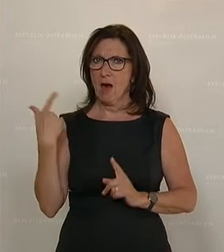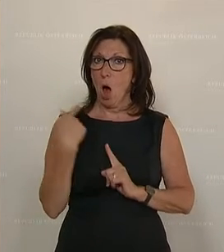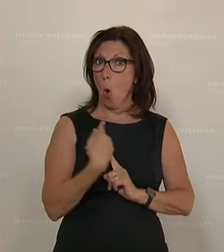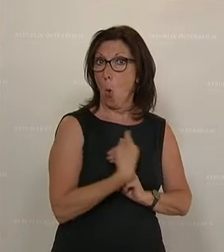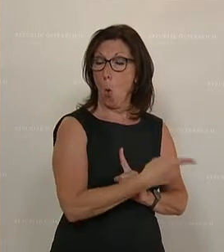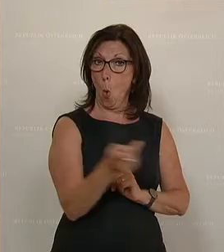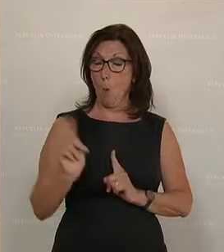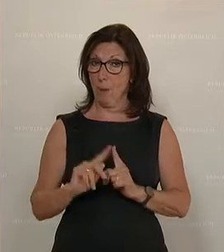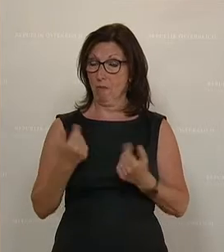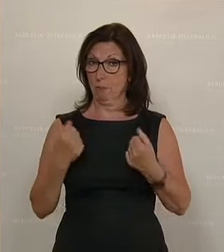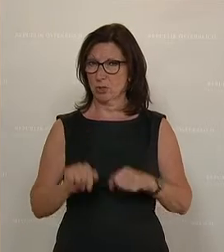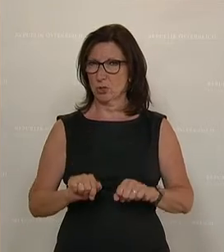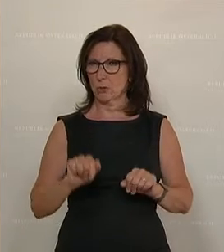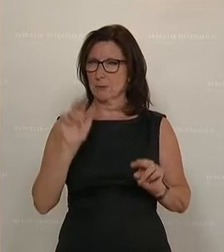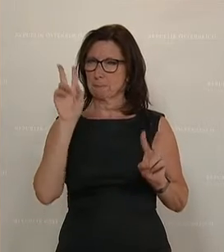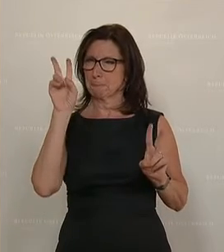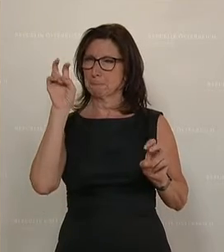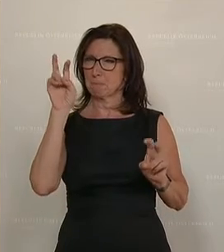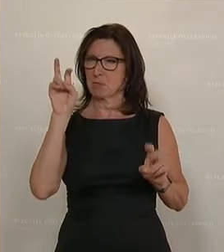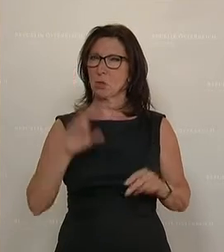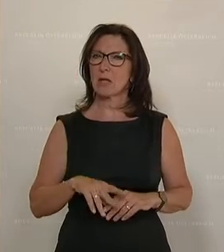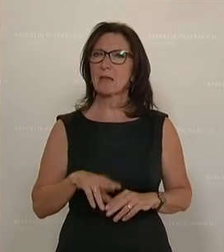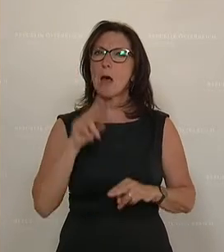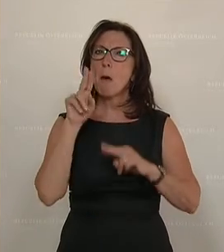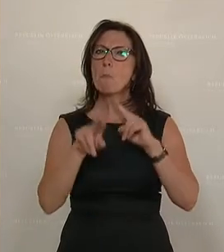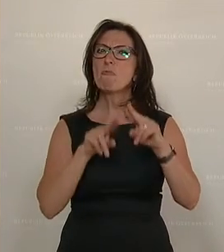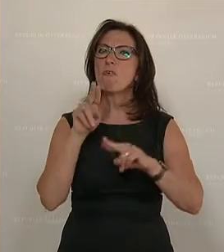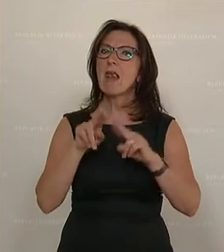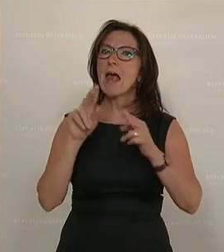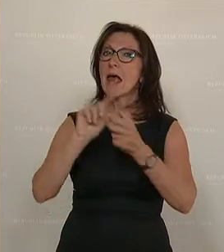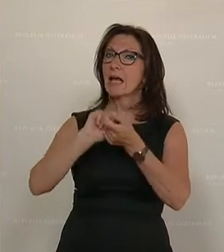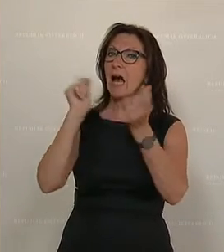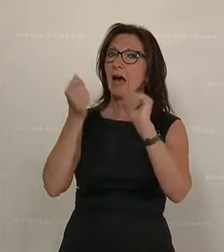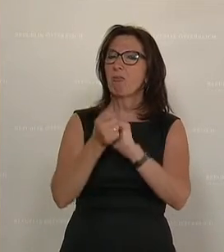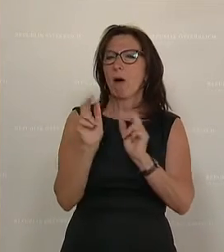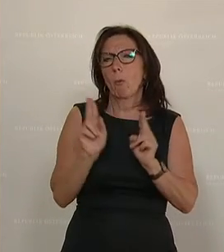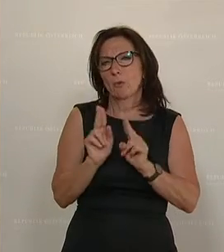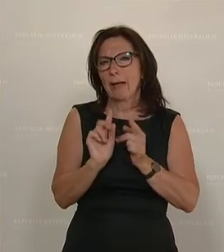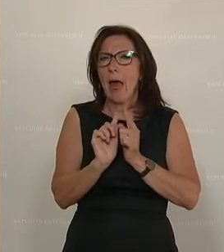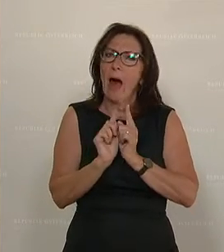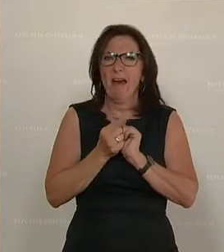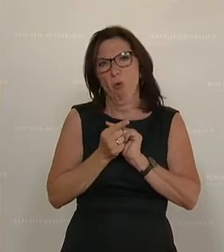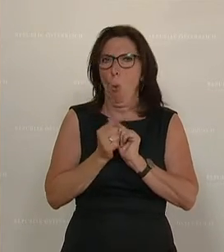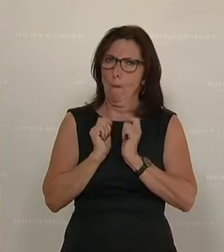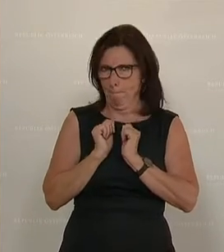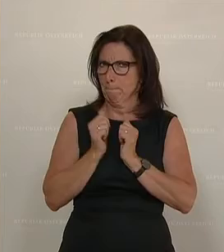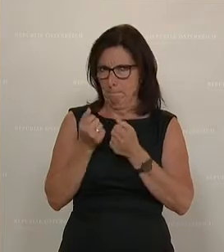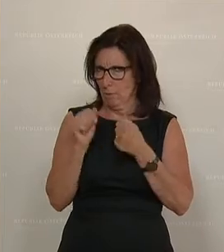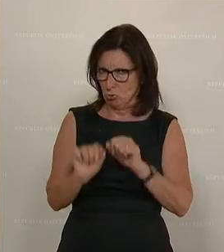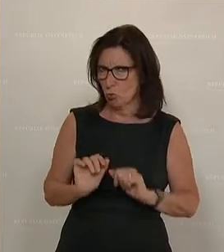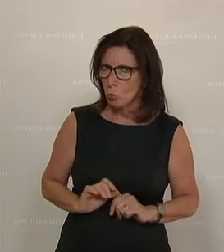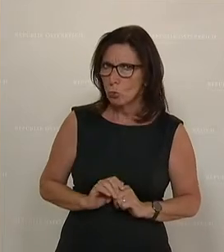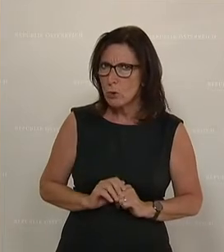eine sogenannte Pflegereform beschlossen oder ein Reformchen, wie wir sagen würden. Da spricht